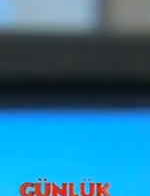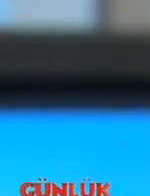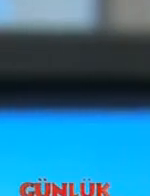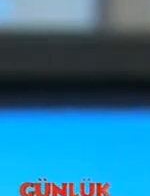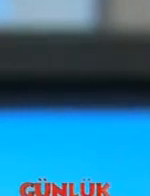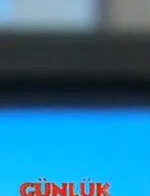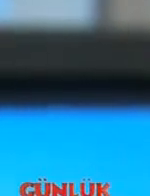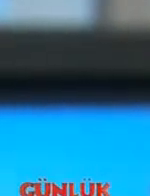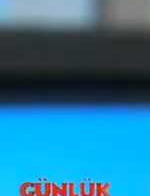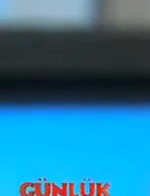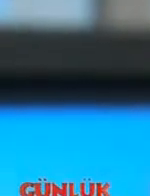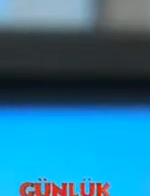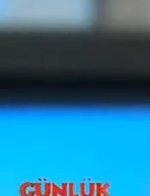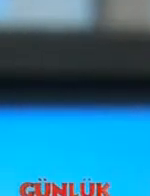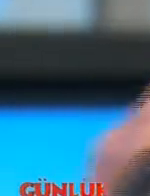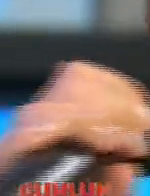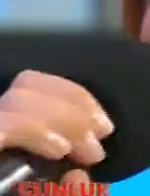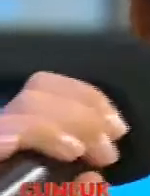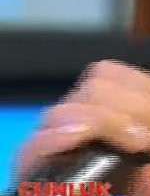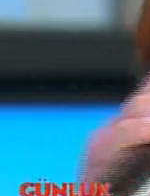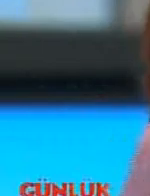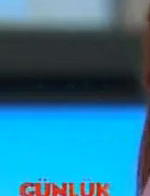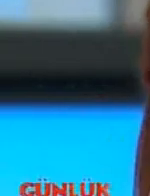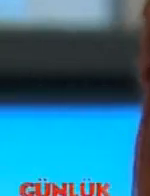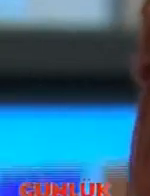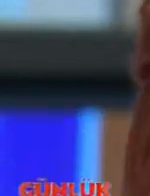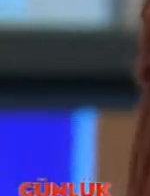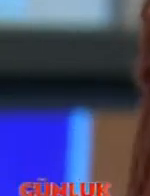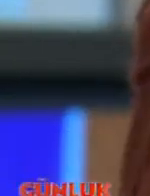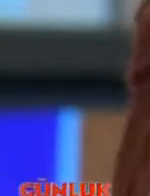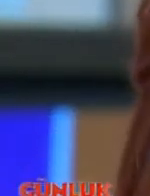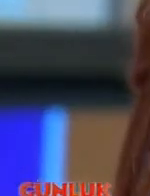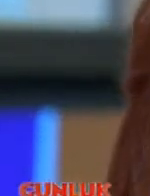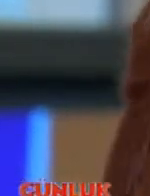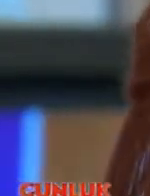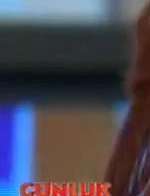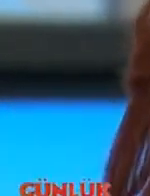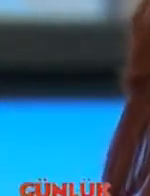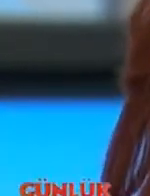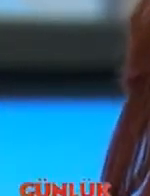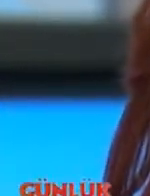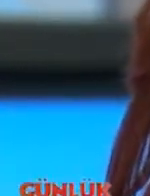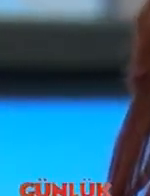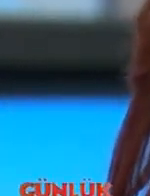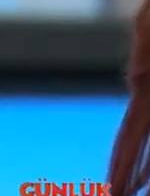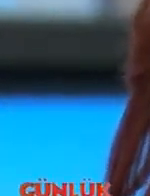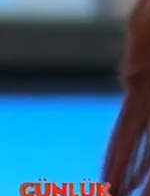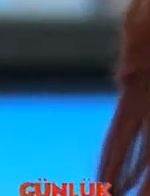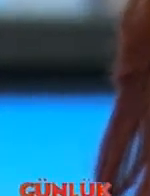Ya da karar ver tutamıyorum zamanı